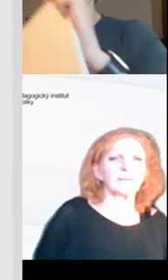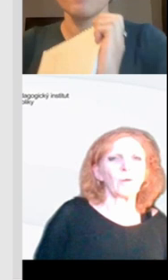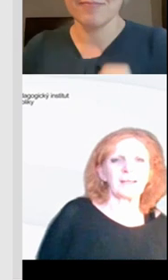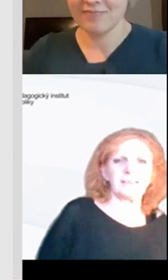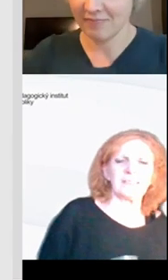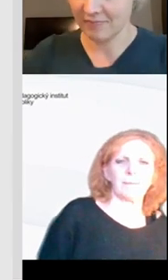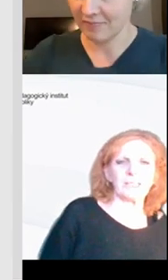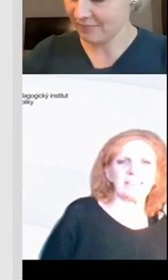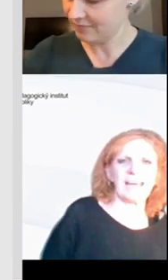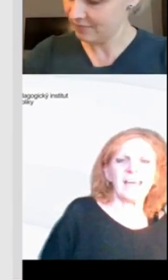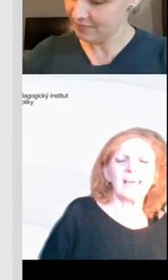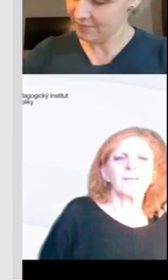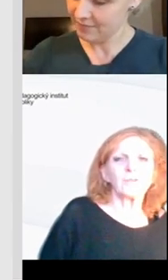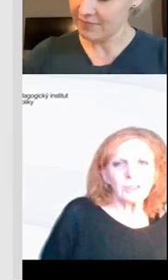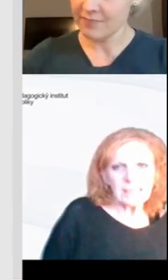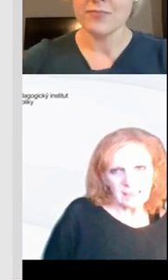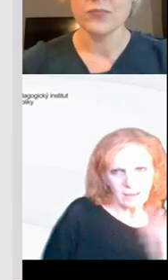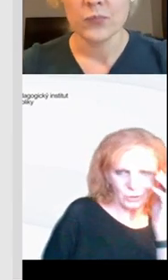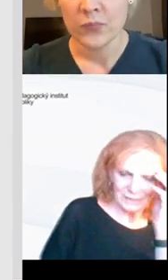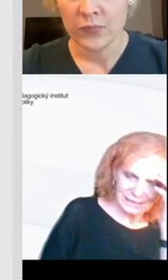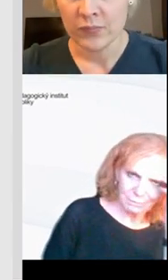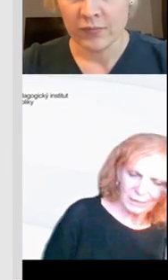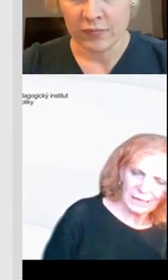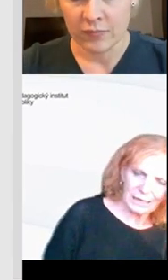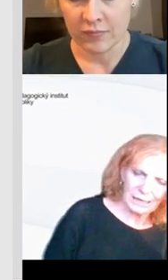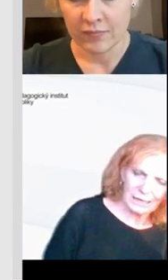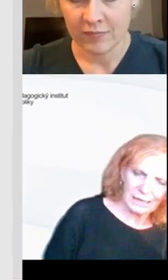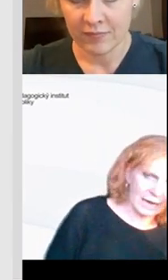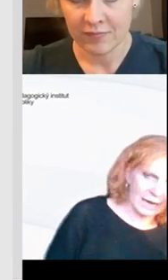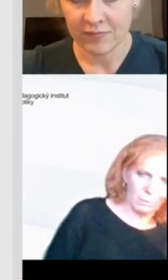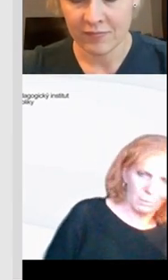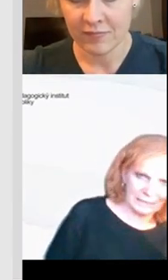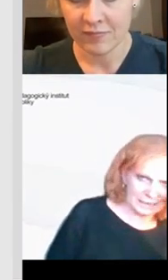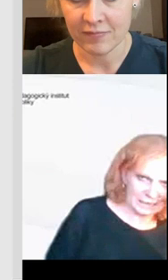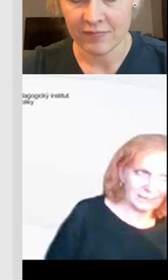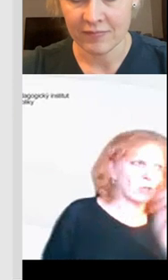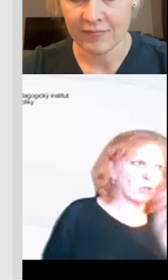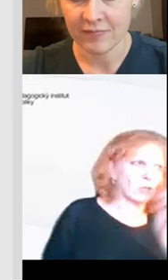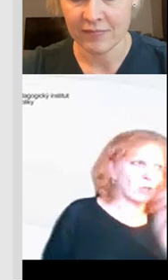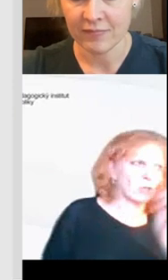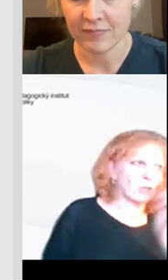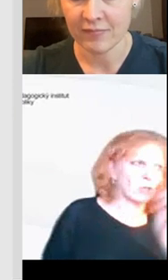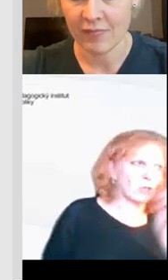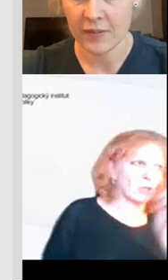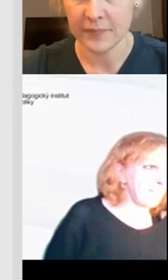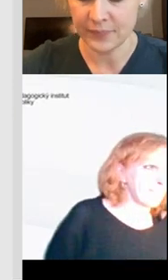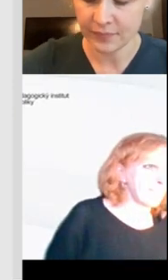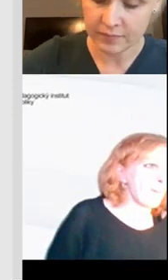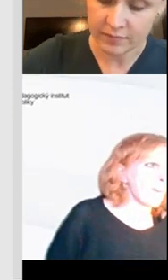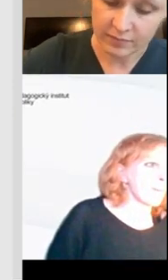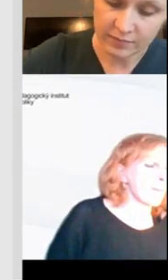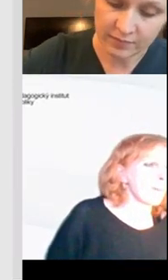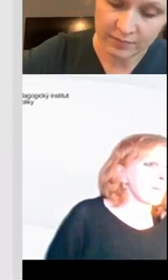že je to ta top aktivita, při které vždy rozvíjím digitální kompetence svých žáků. Pojďme.